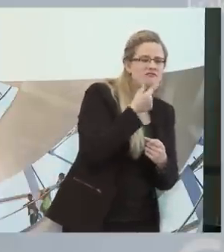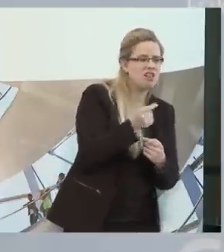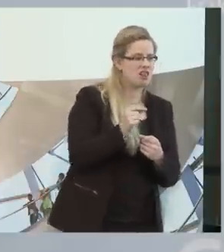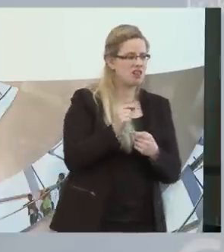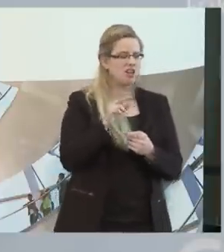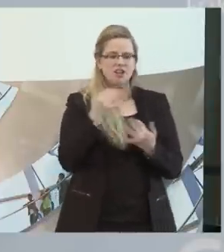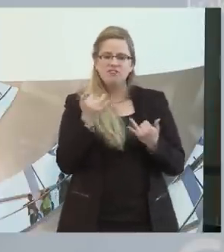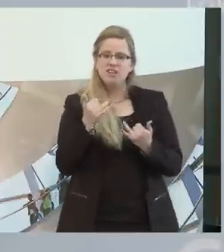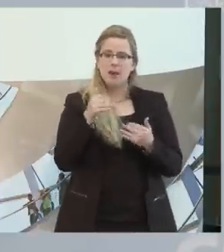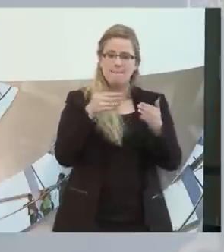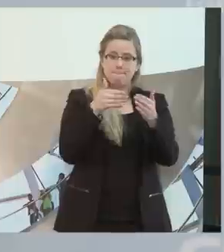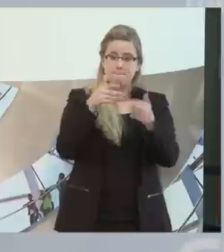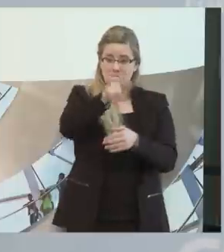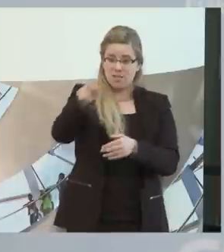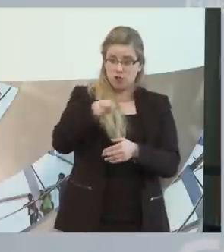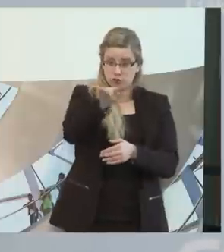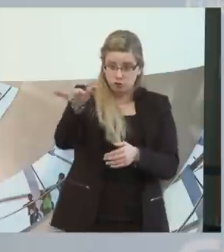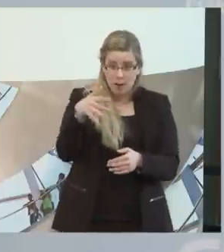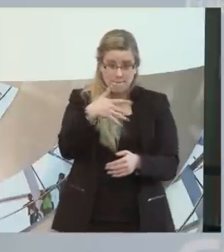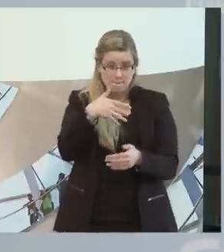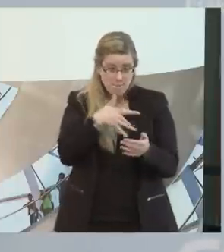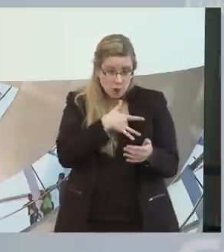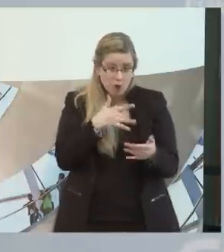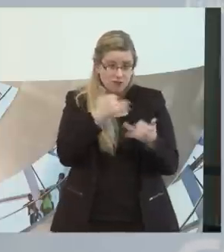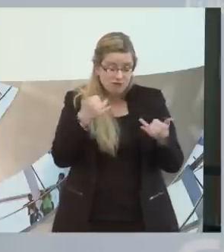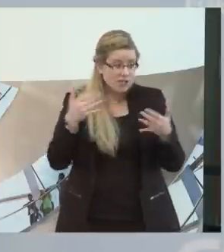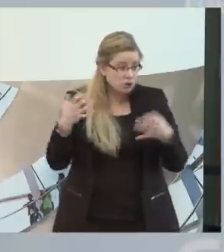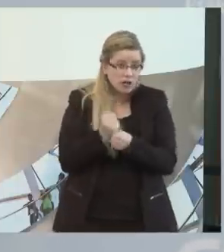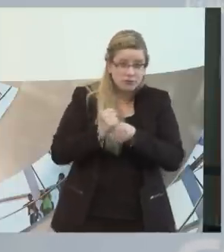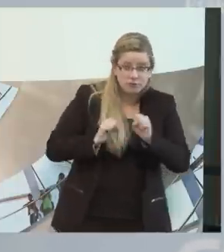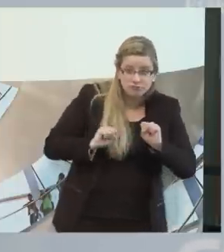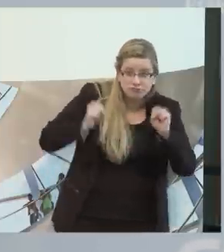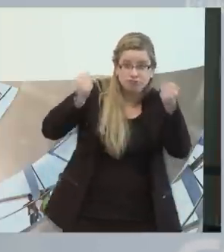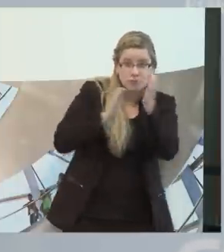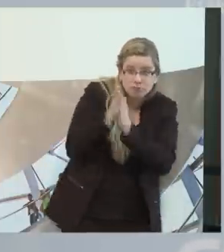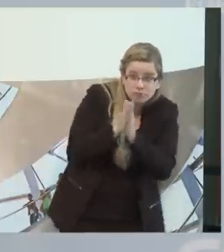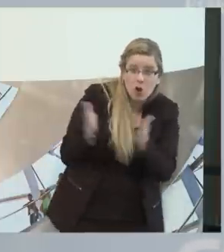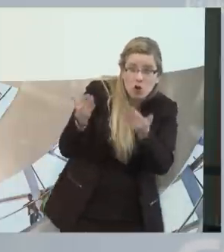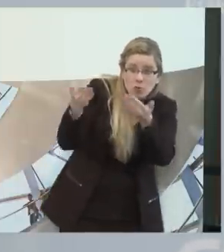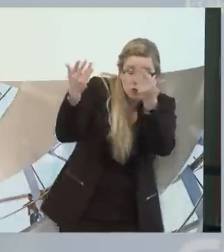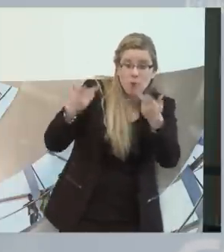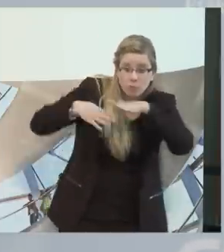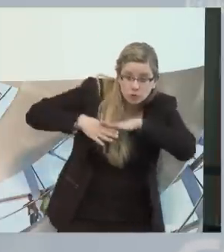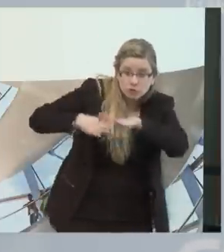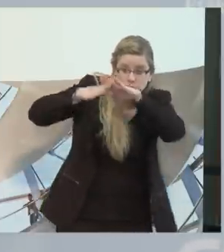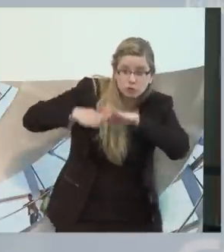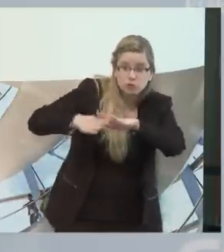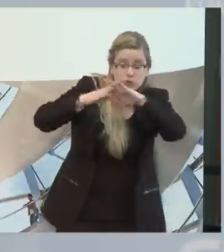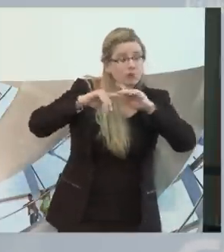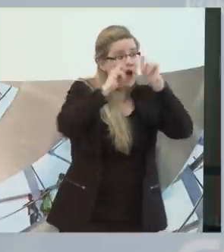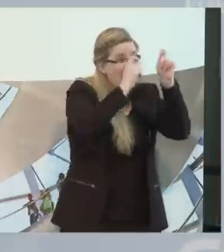animiert oder unterstützt, auch diese neuen Leistungsformen in Anspruch zu nehmen.